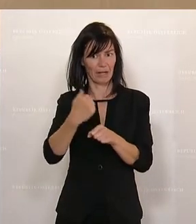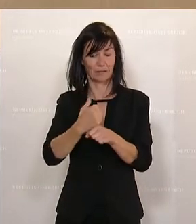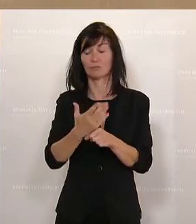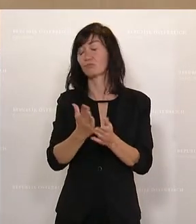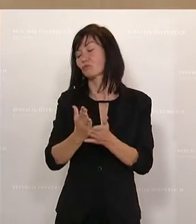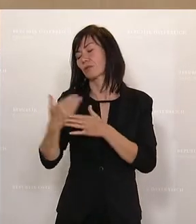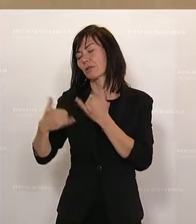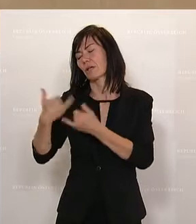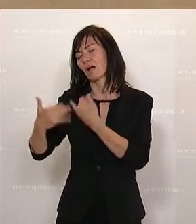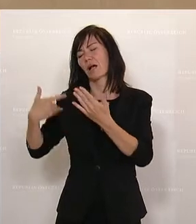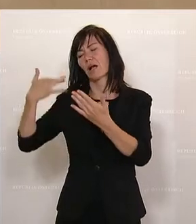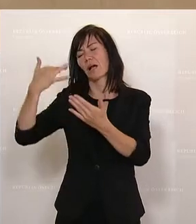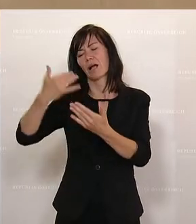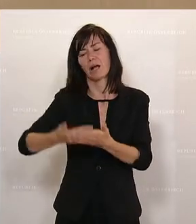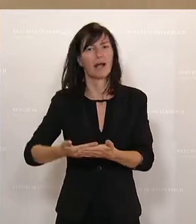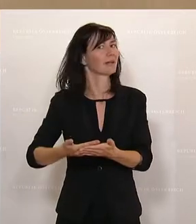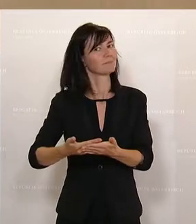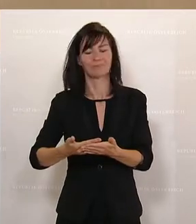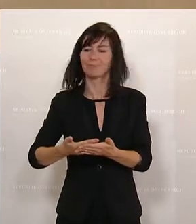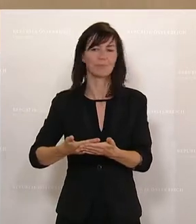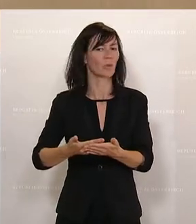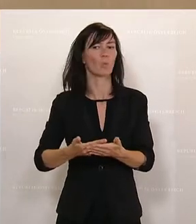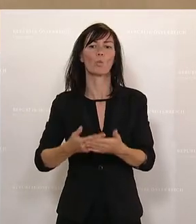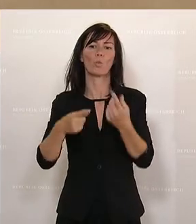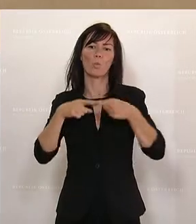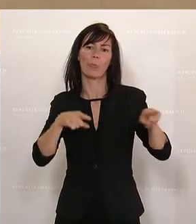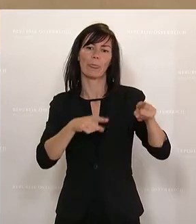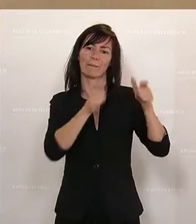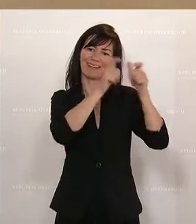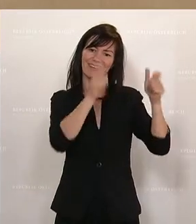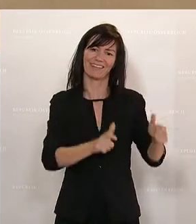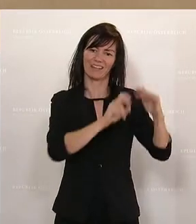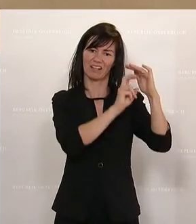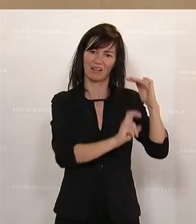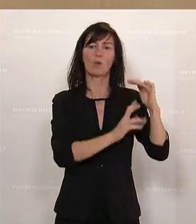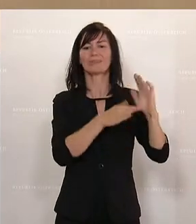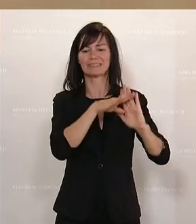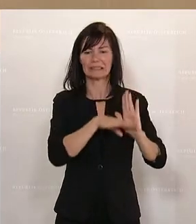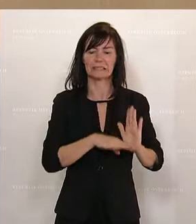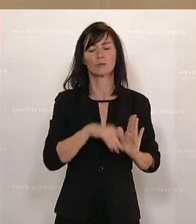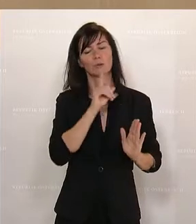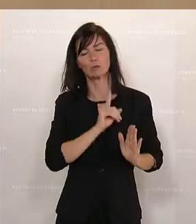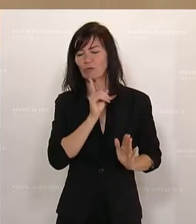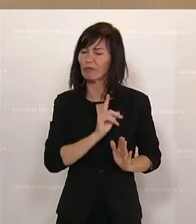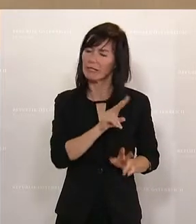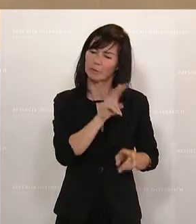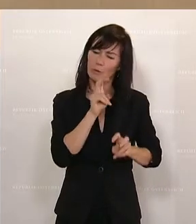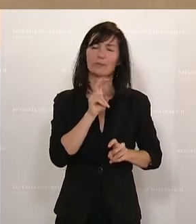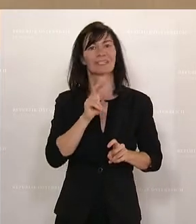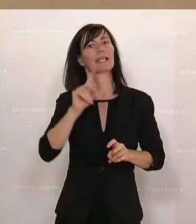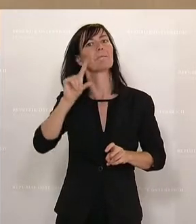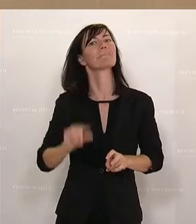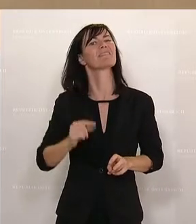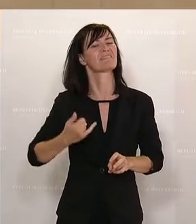zu wenig auf die besonderen Bedürfnisse der untergebrachten Minderjährigen Rücksicht nehme. Dem